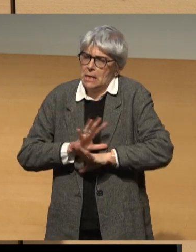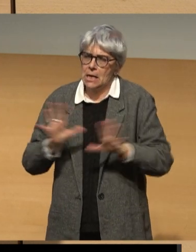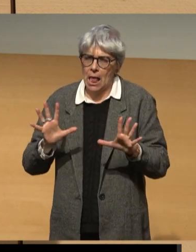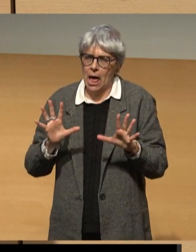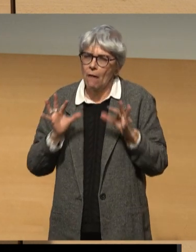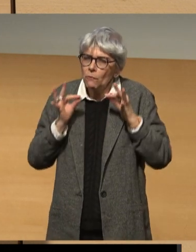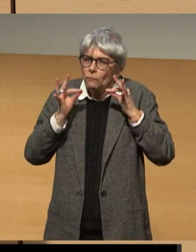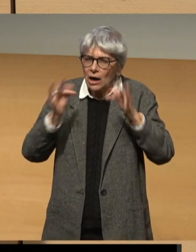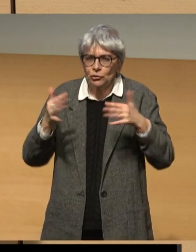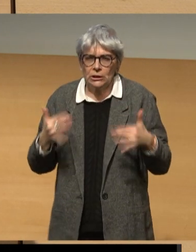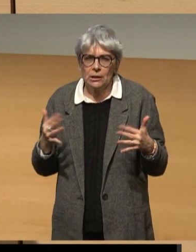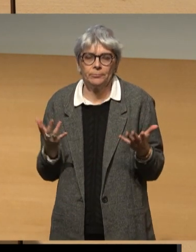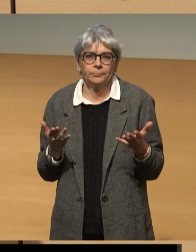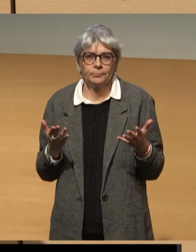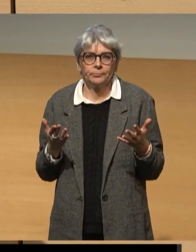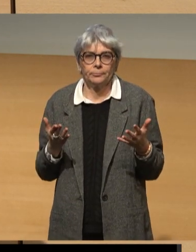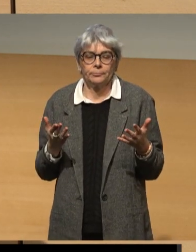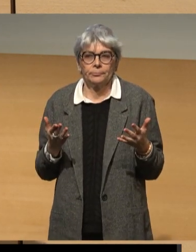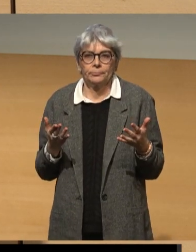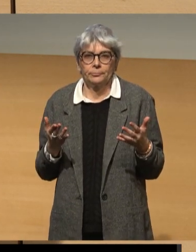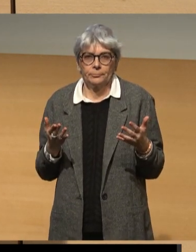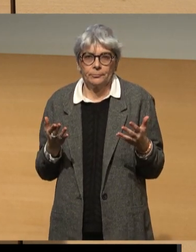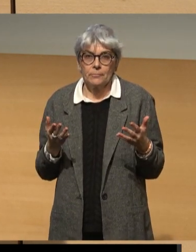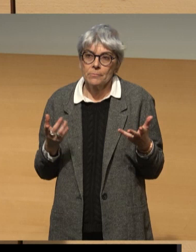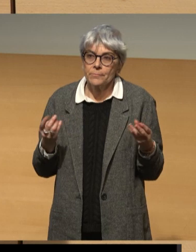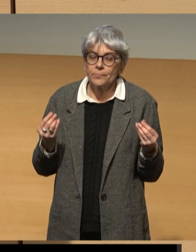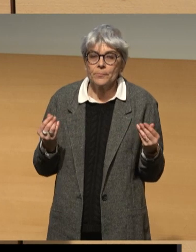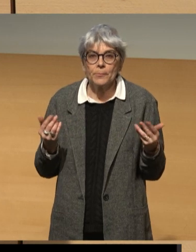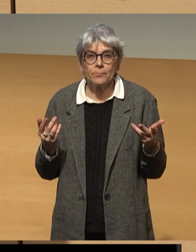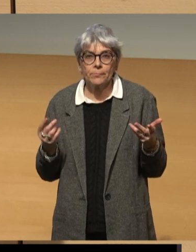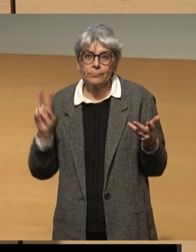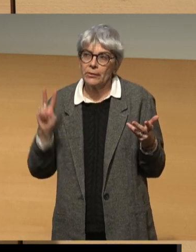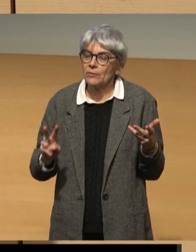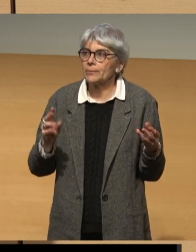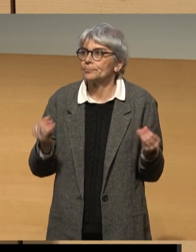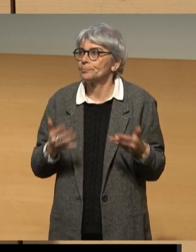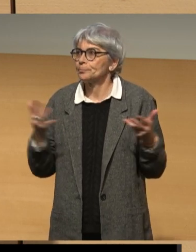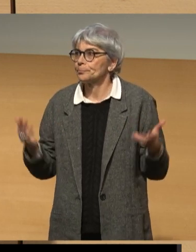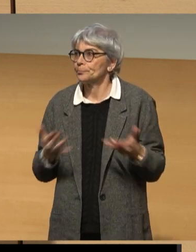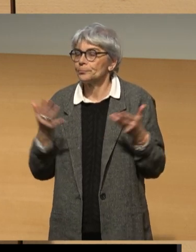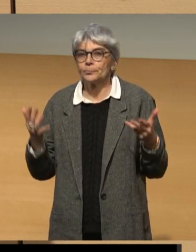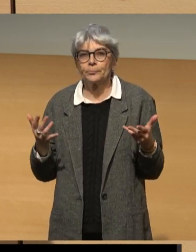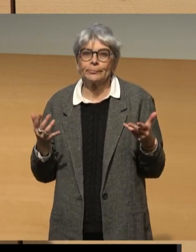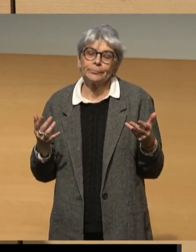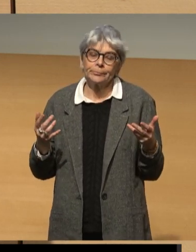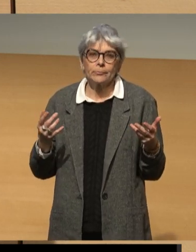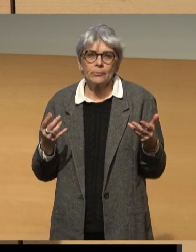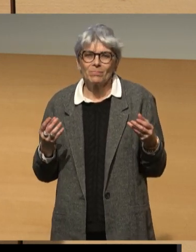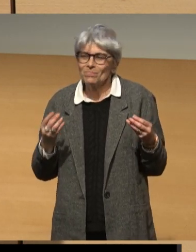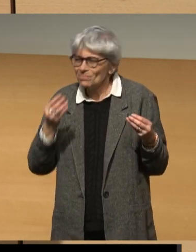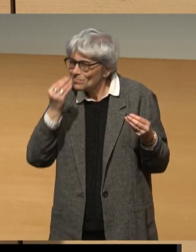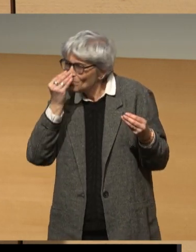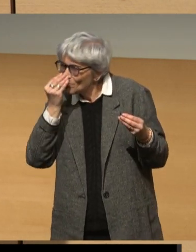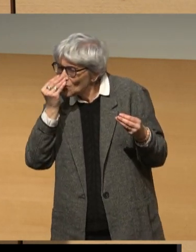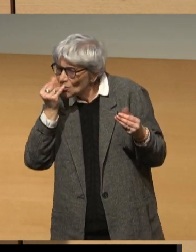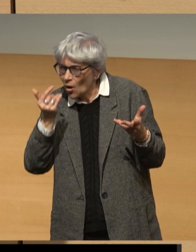vulnérabilité qui en fait n'est pas tout à fait perçue et